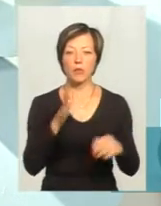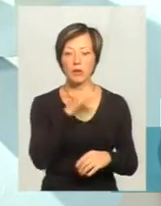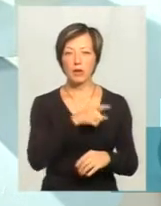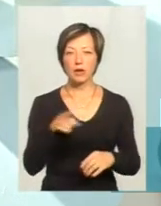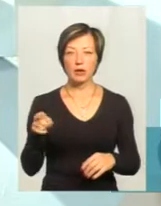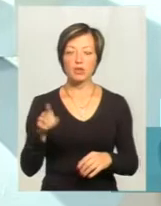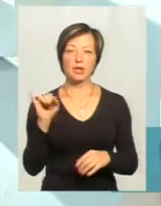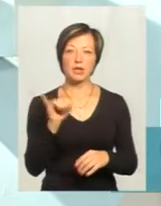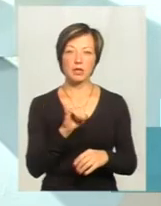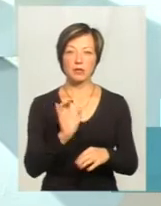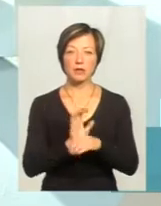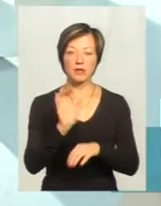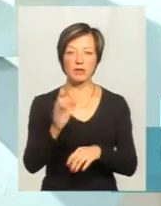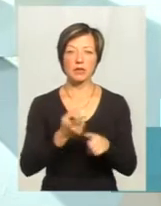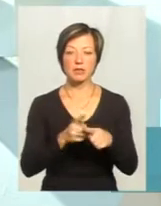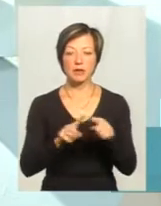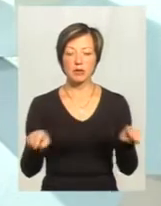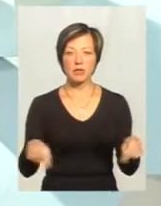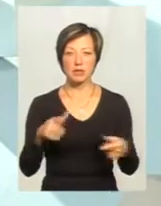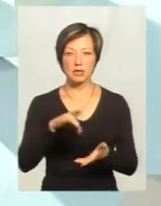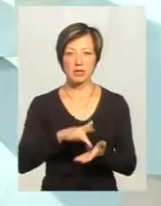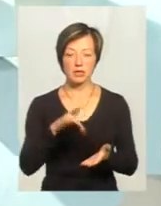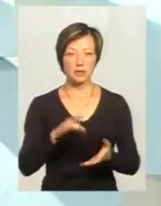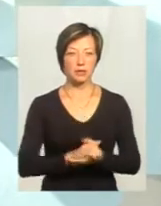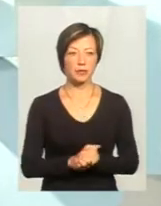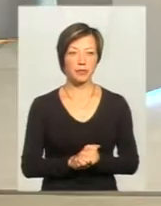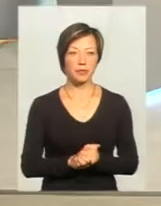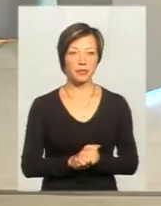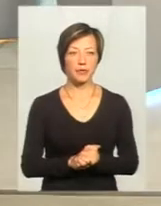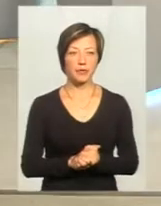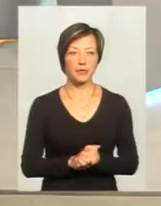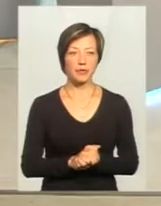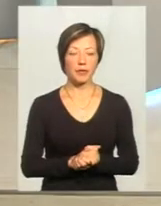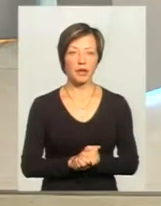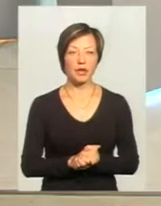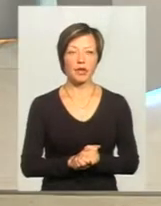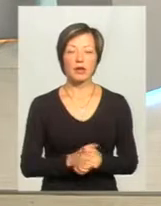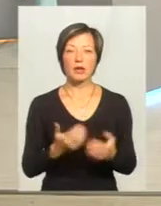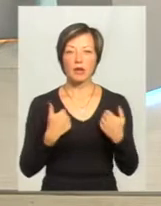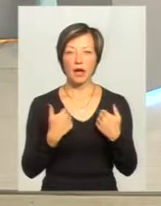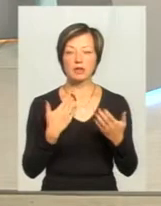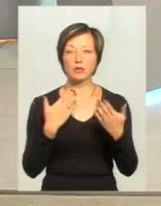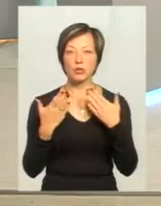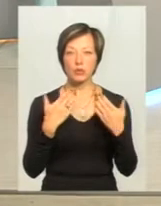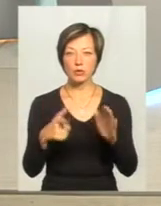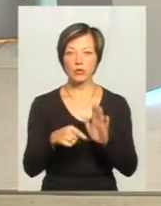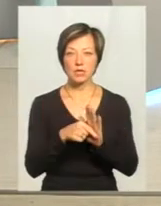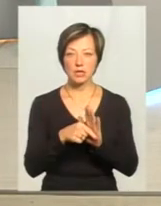часу, і потім я його відправляли в цей реабілітаційний центр, притулок для птахів «Лунная доліна». От я спілкуюся з